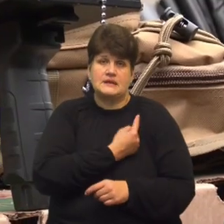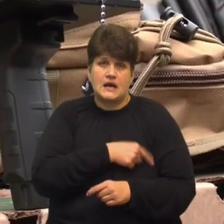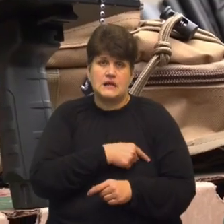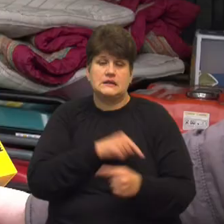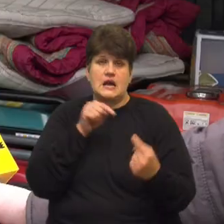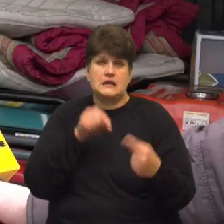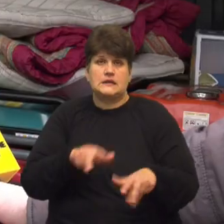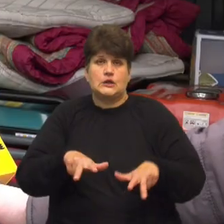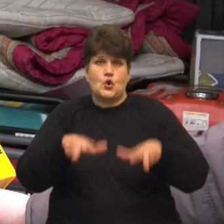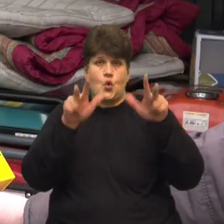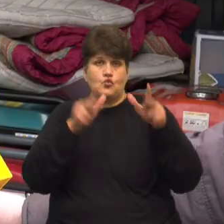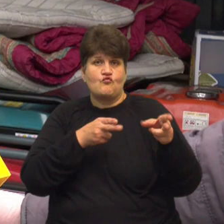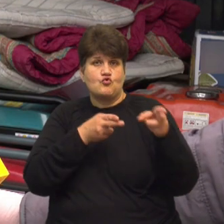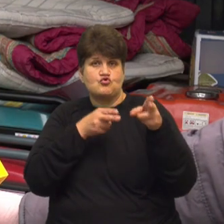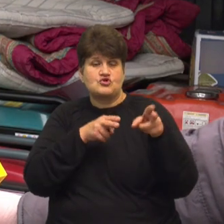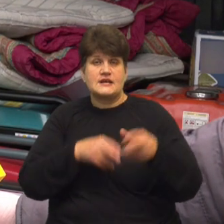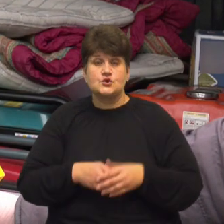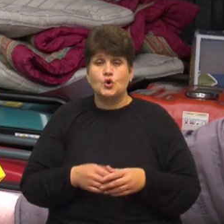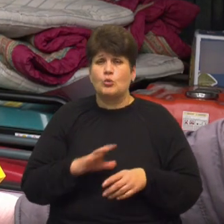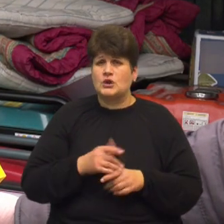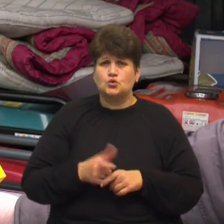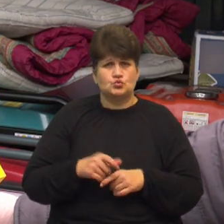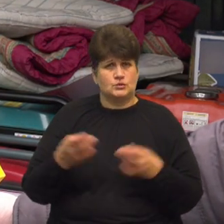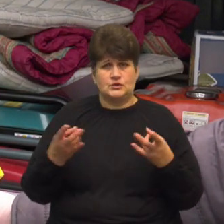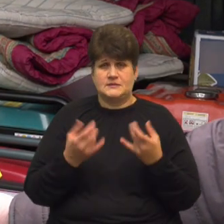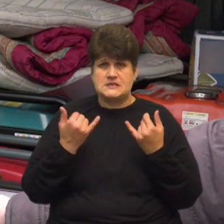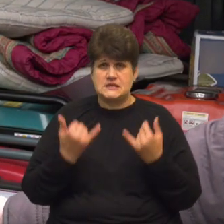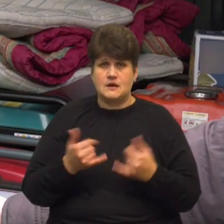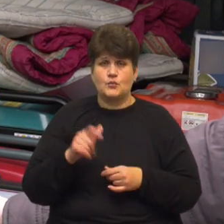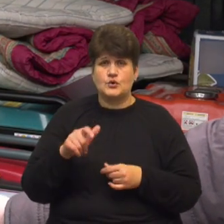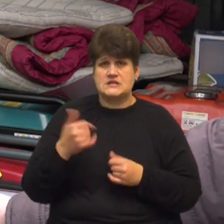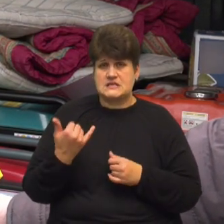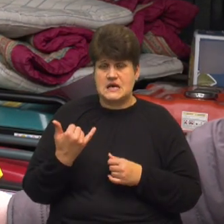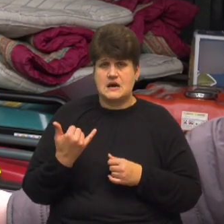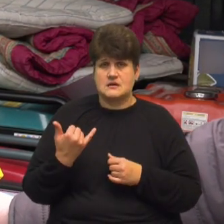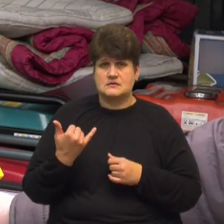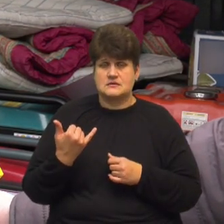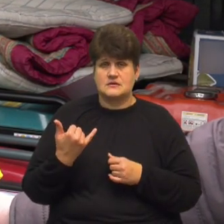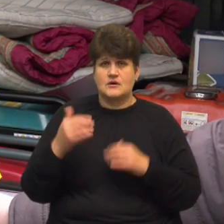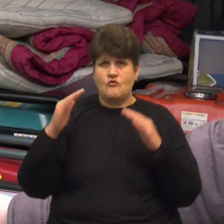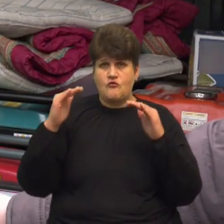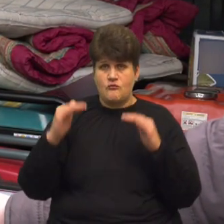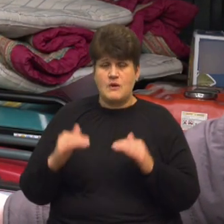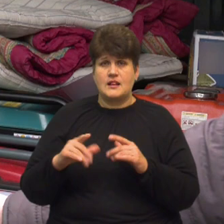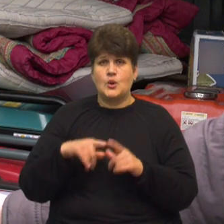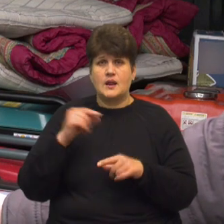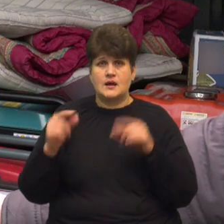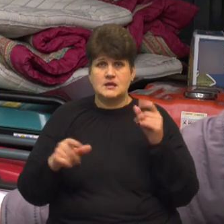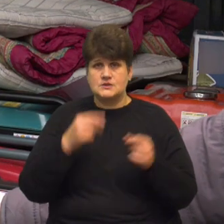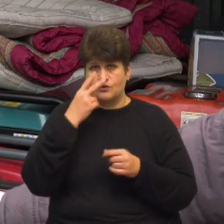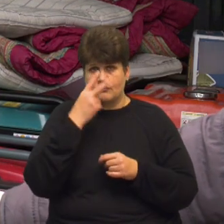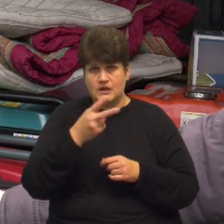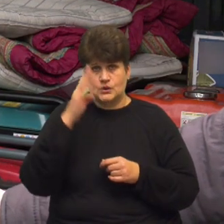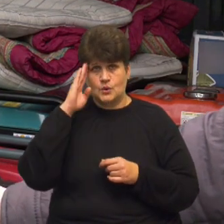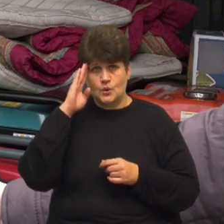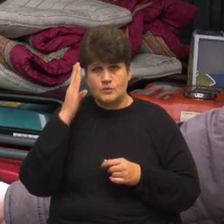рушницю. Дуже вона зараз потрібна, тому що зараз впало вже листя і видно хлопців. І